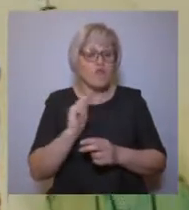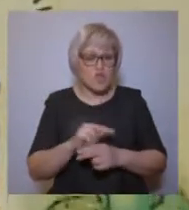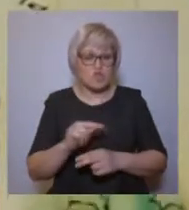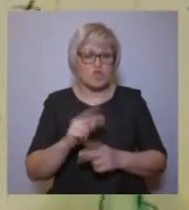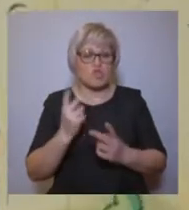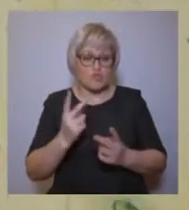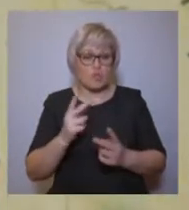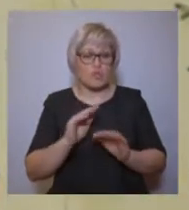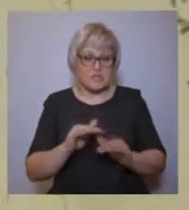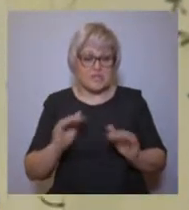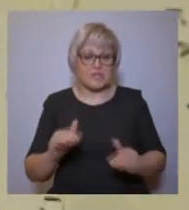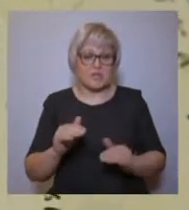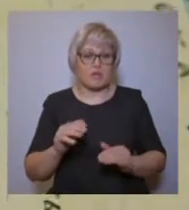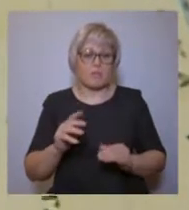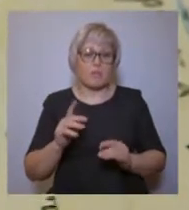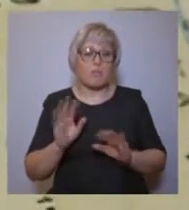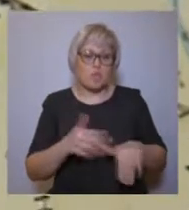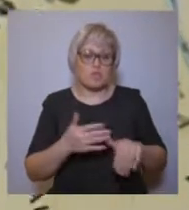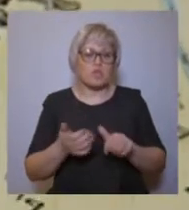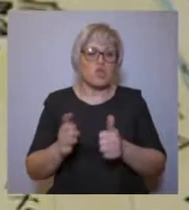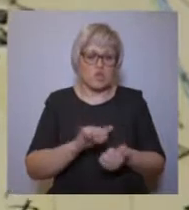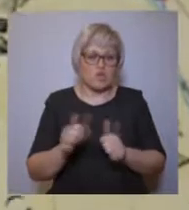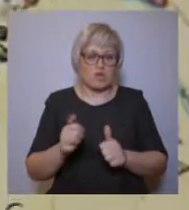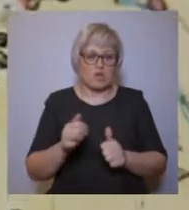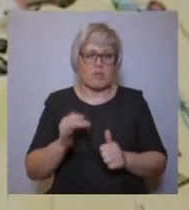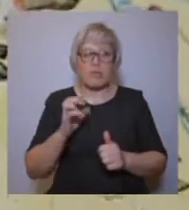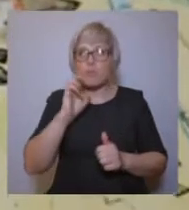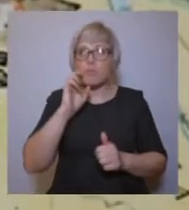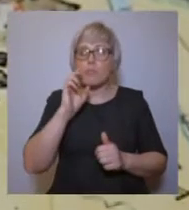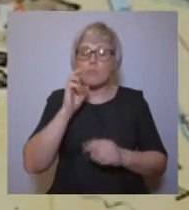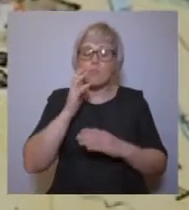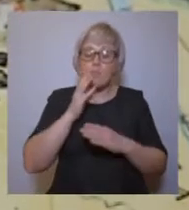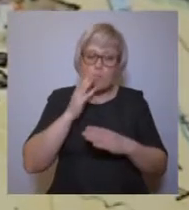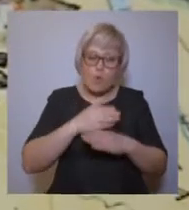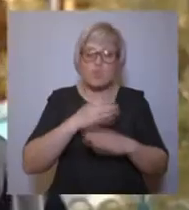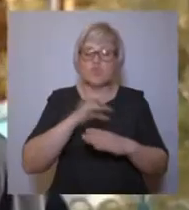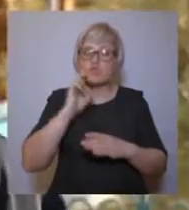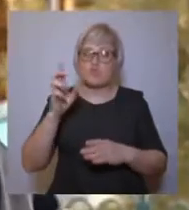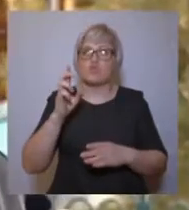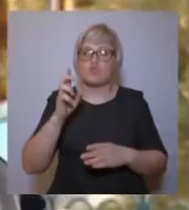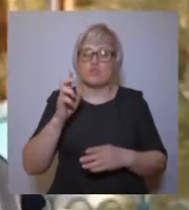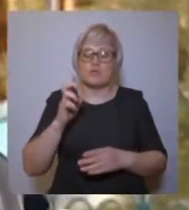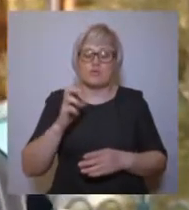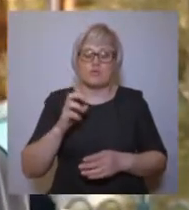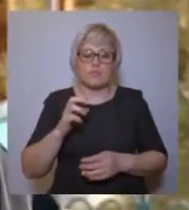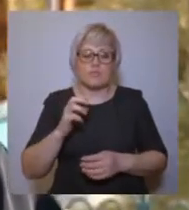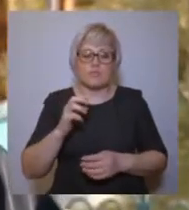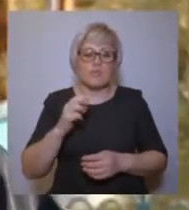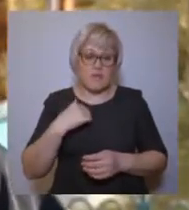в его миссионерских трудах. Вот мне вспоминается, даже всегда вспоминает такой случай, когда мне однажды приходилось